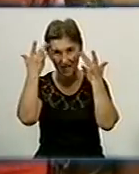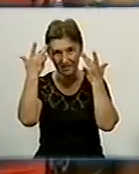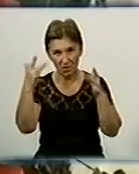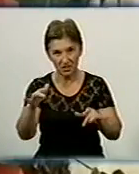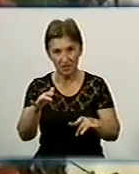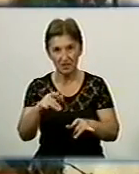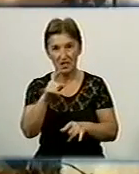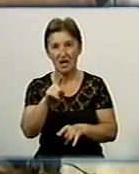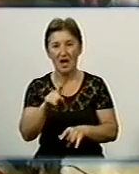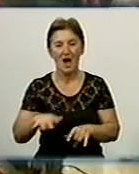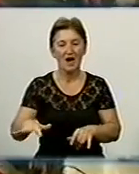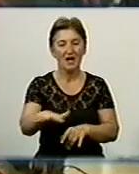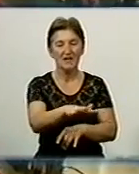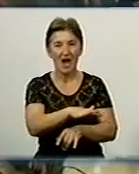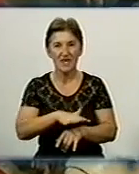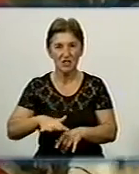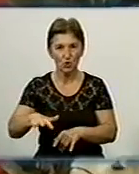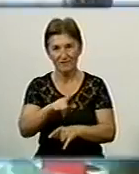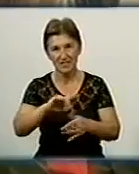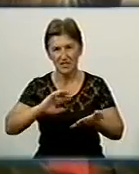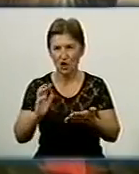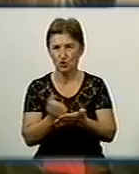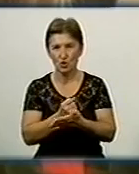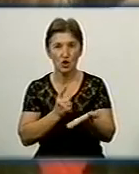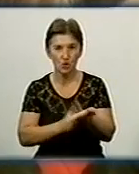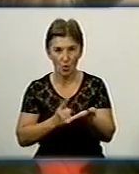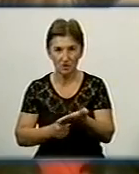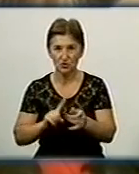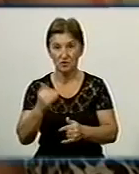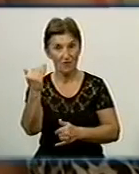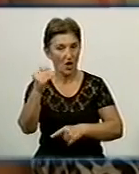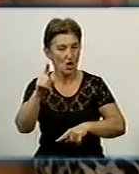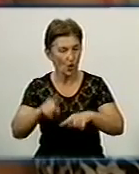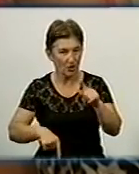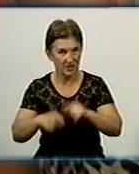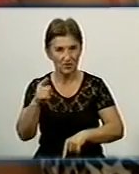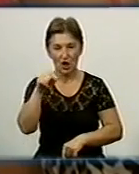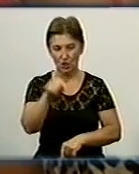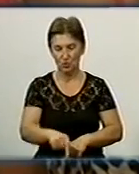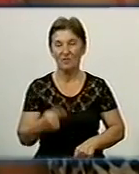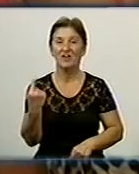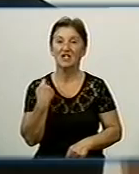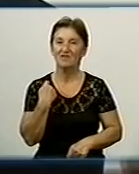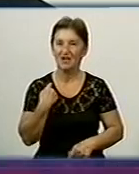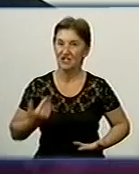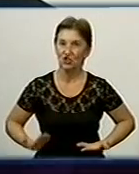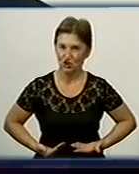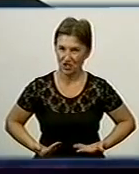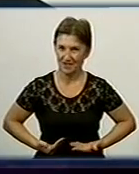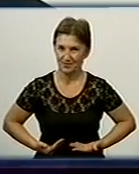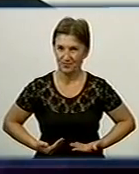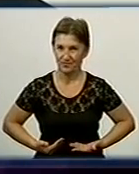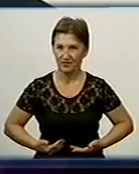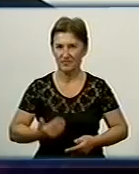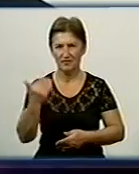Кіровоградський краєзнавець Константин Шляховий віднайшов в архівах докази того, що родичі Христини жили у Єлисоветграді. Пані Кристина